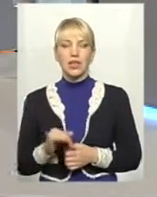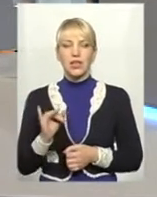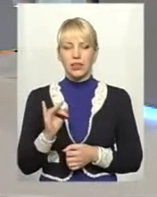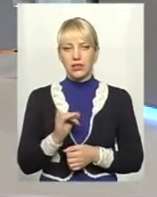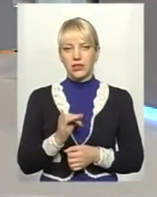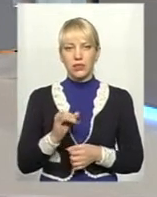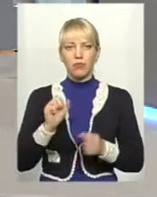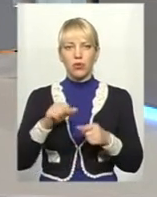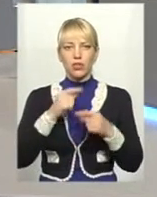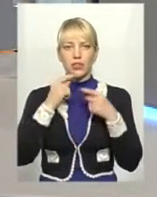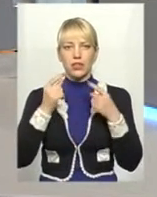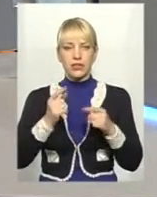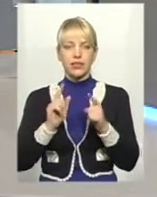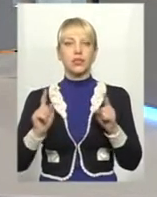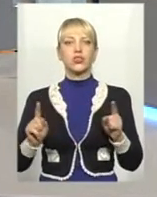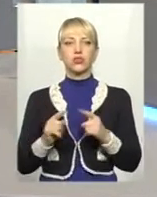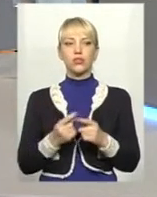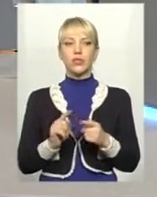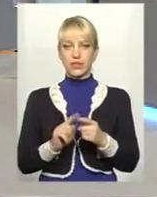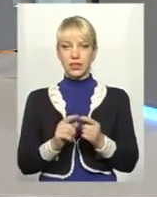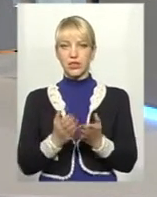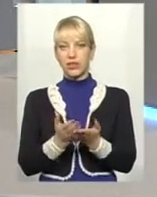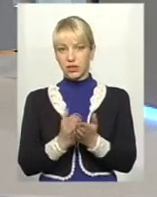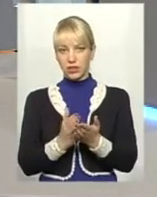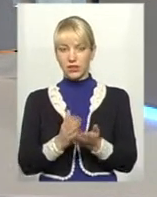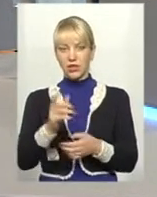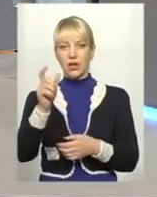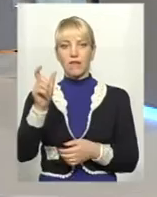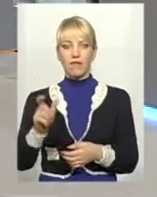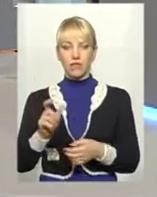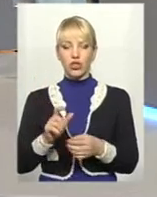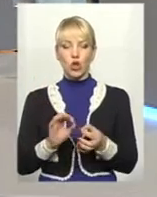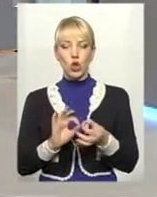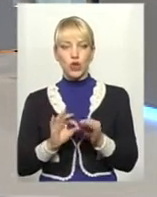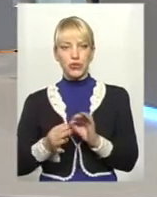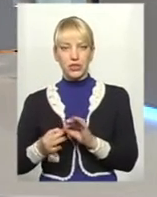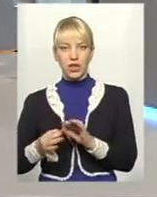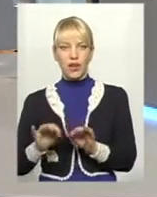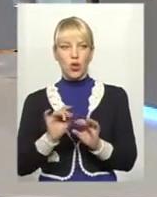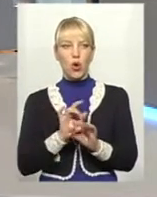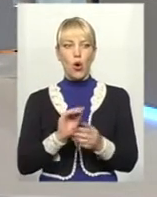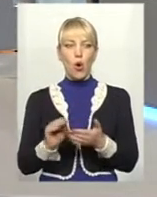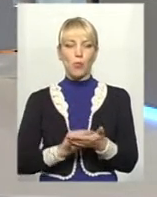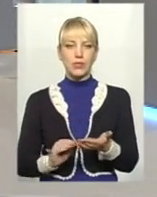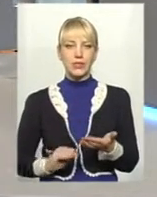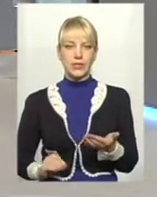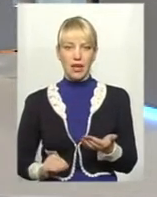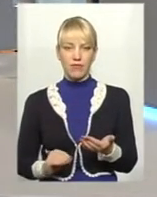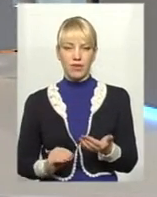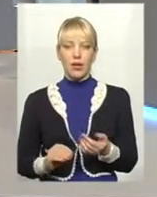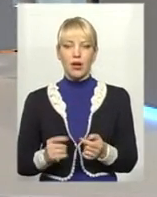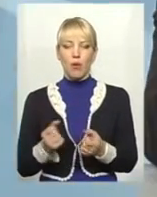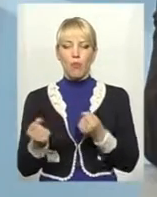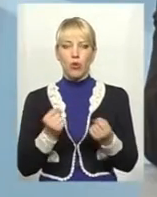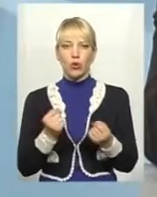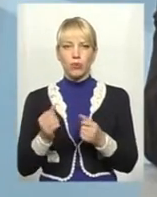можна сказати, що в цій книгі він досить детально описав безпощадну боротьбу з